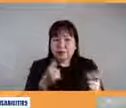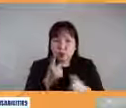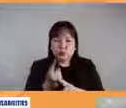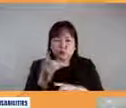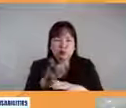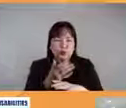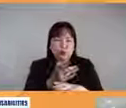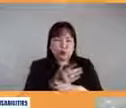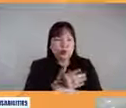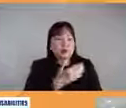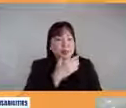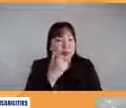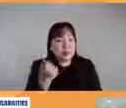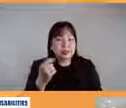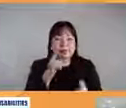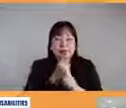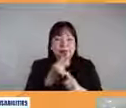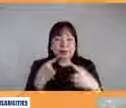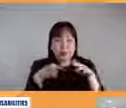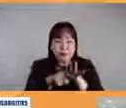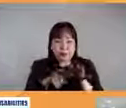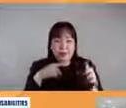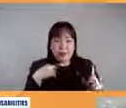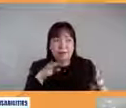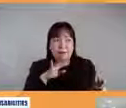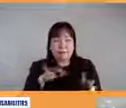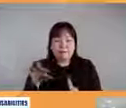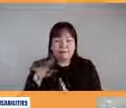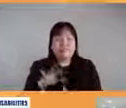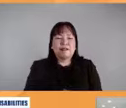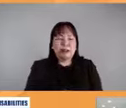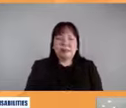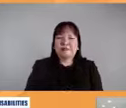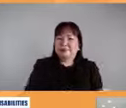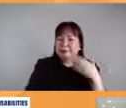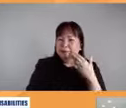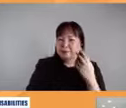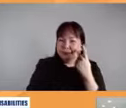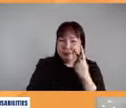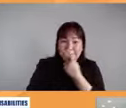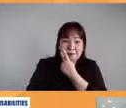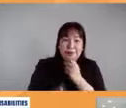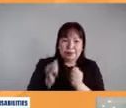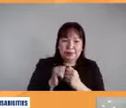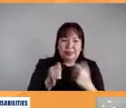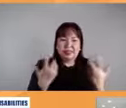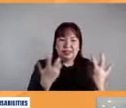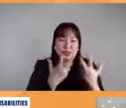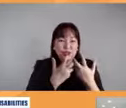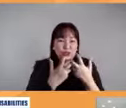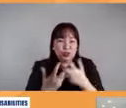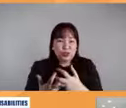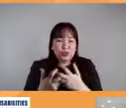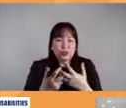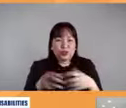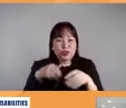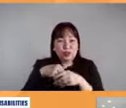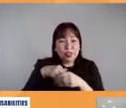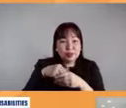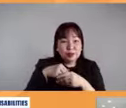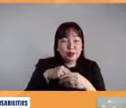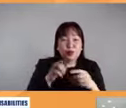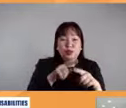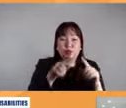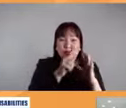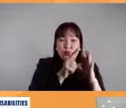becoming more inclusive right thank you very much miss crazy so kailangan adaptable ano po yung ating mga batas